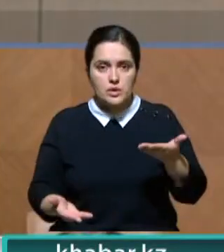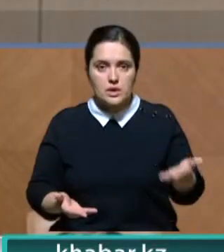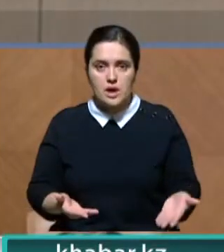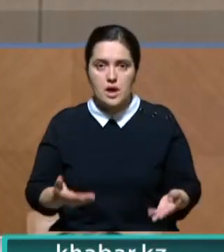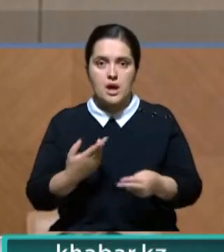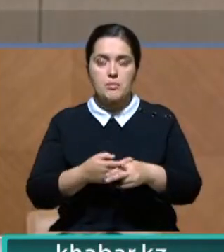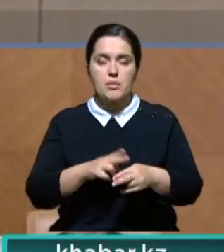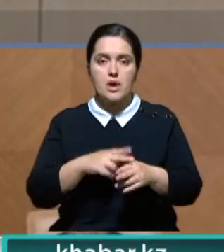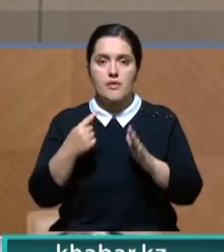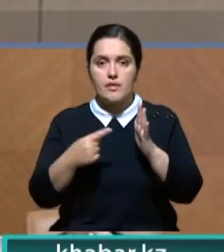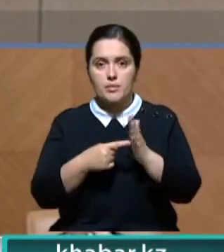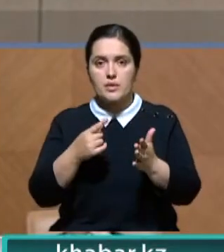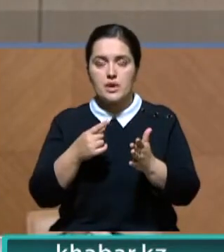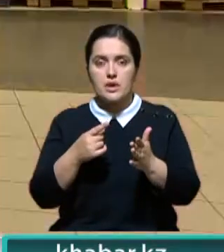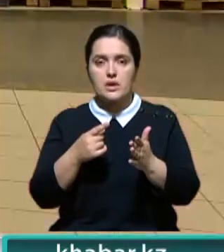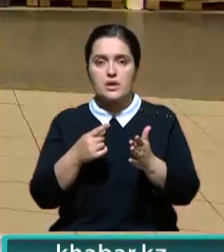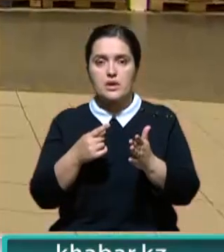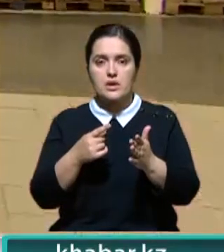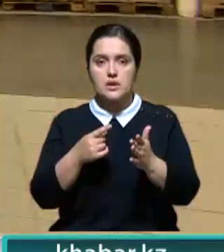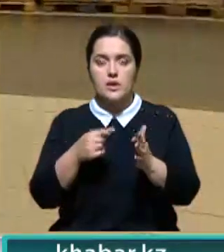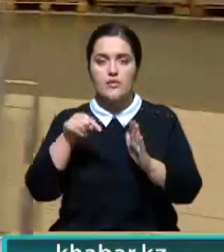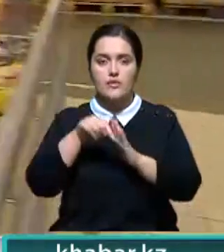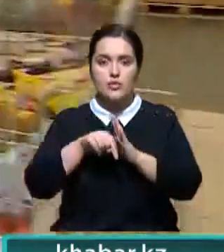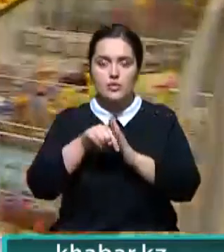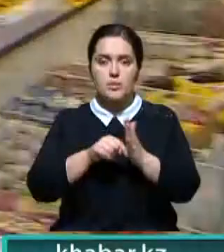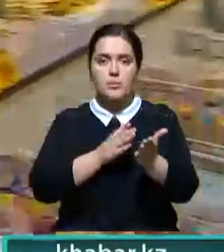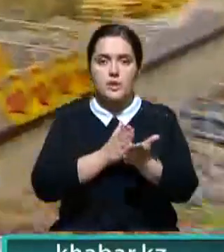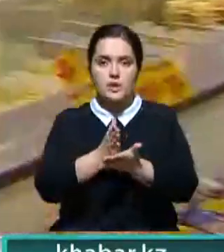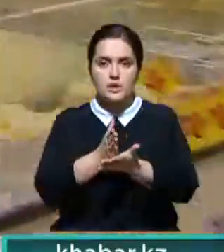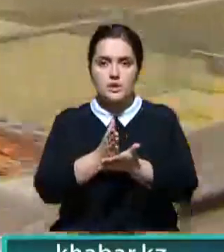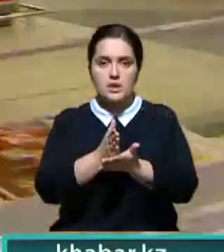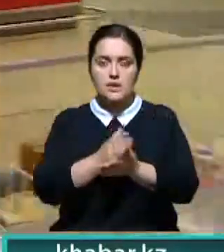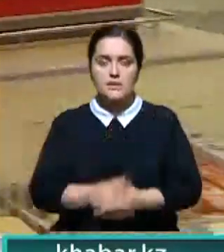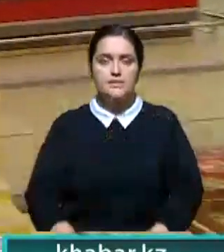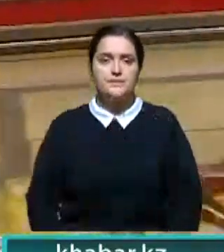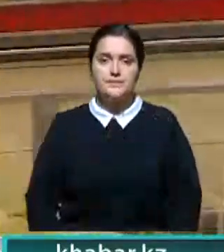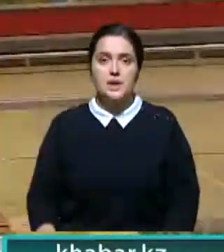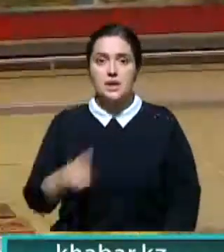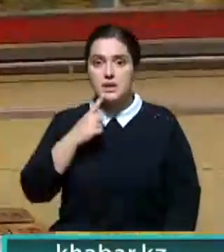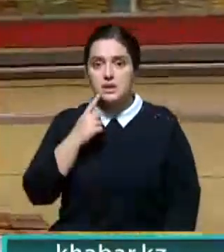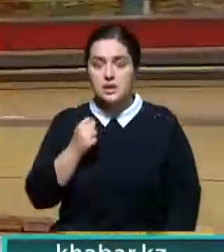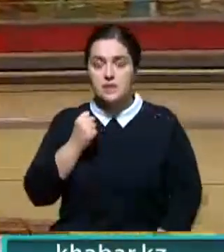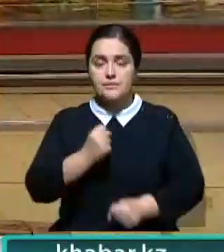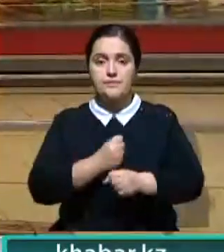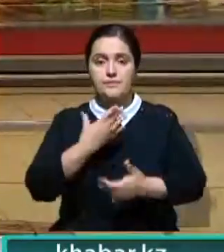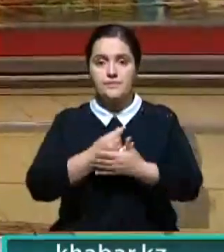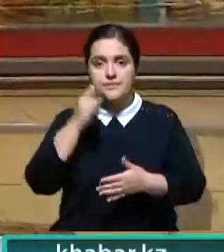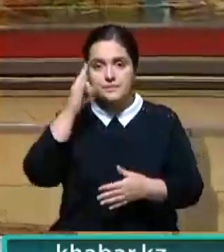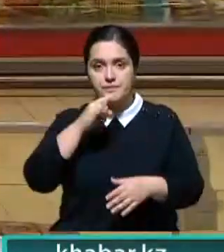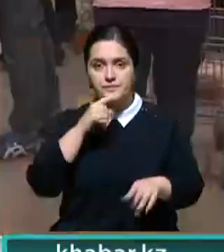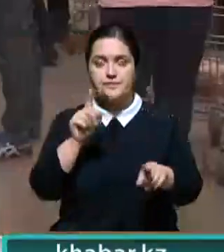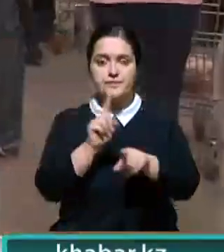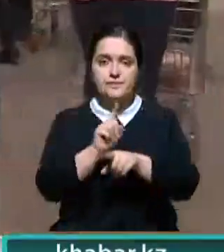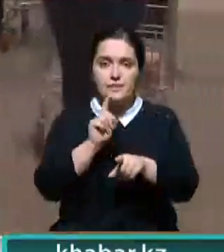принципиальный вопрос, имеющий в том числе внутриполитическое значение. Помимо сахара, Made in Kazakhstan вытесняют с